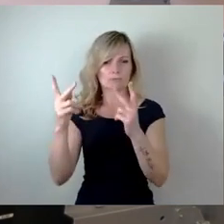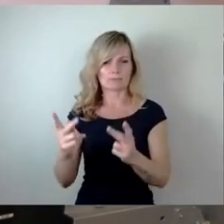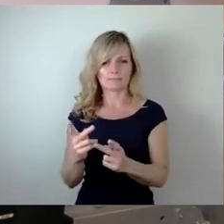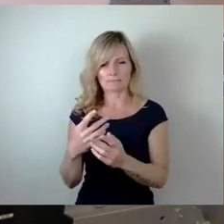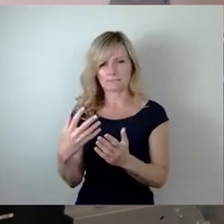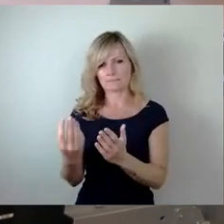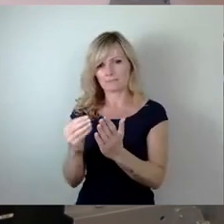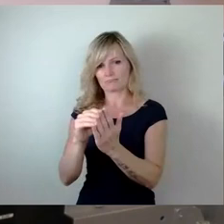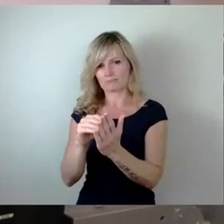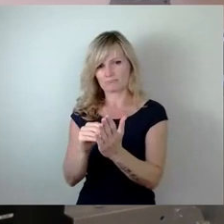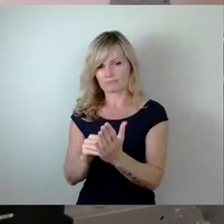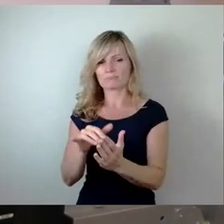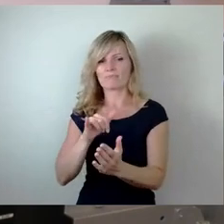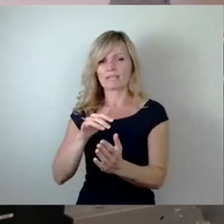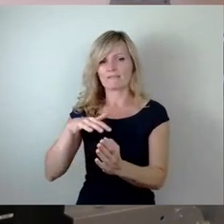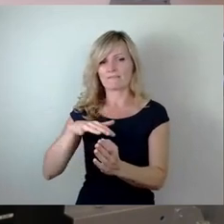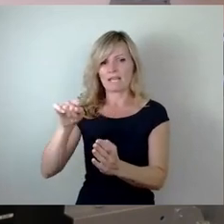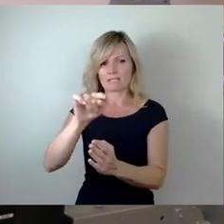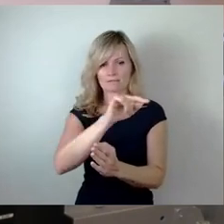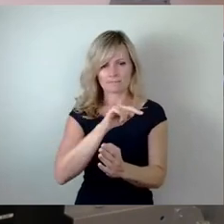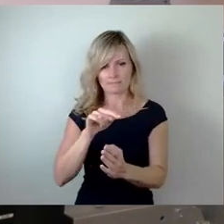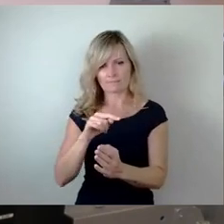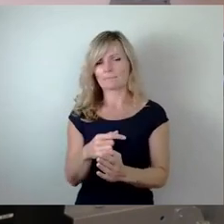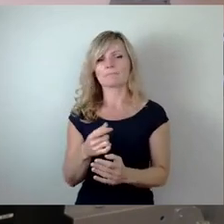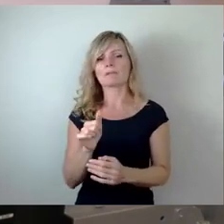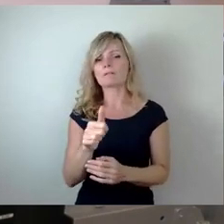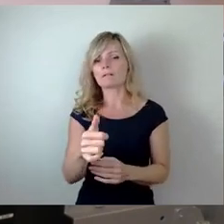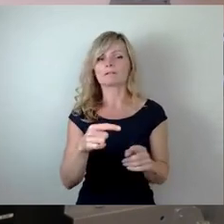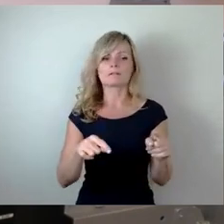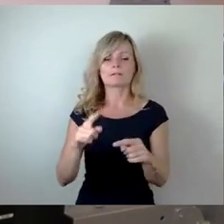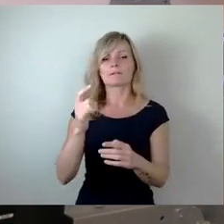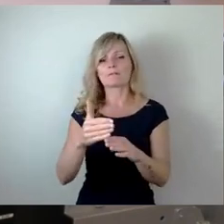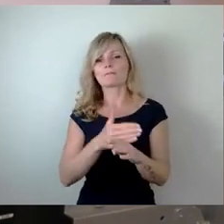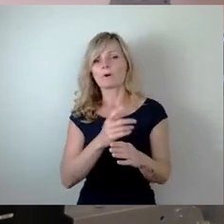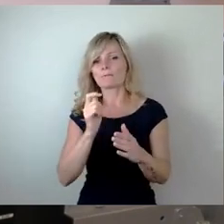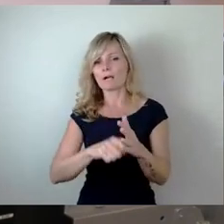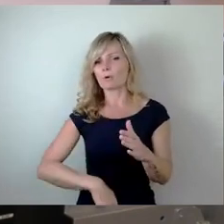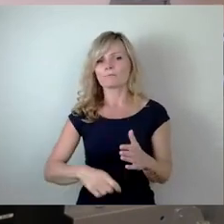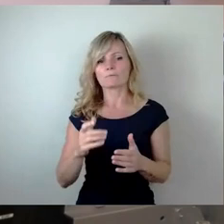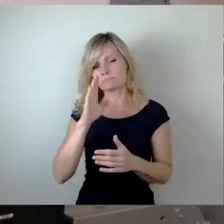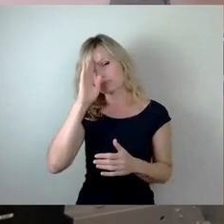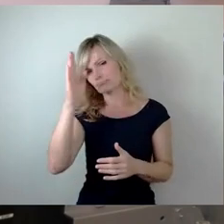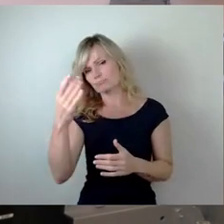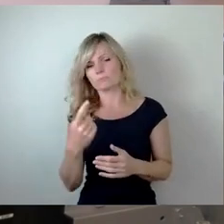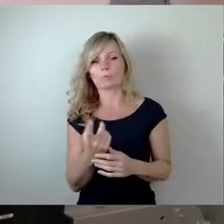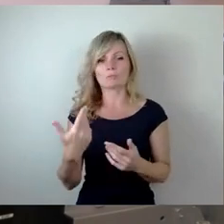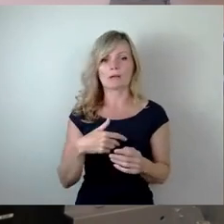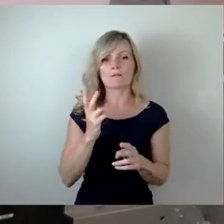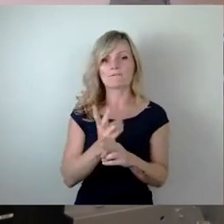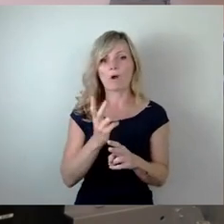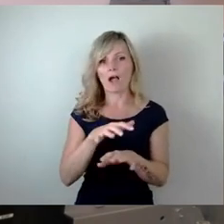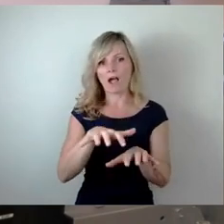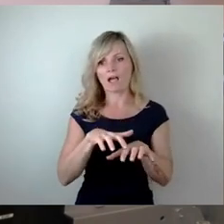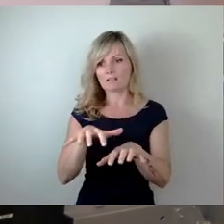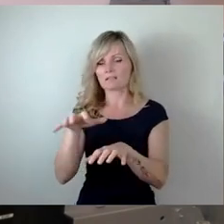Hier soll das Hochpulkraftrecht nicht willkürlich ausgeübt werden und es soll auch keine Flächenbevorratung erfolgen. Doch wenn es bereits